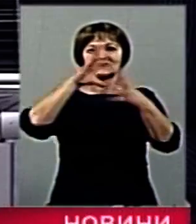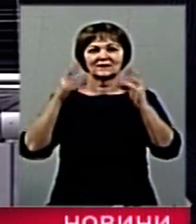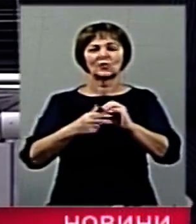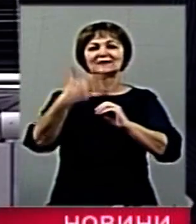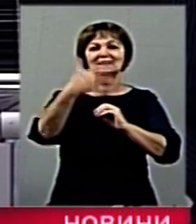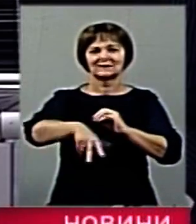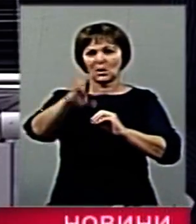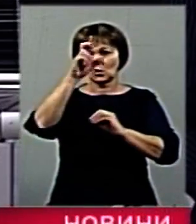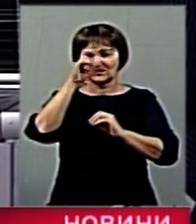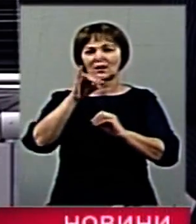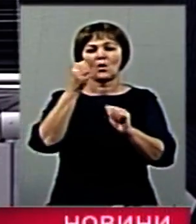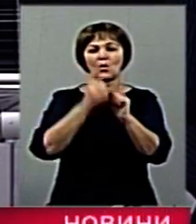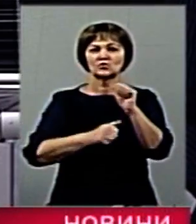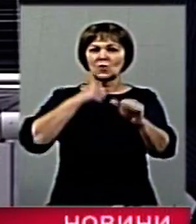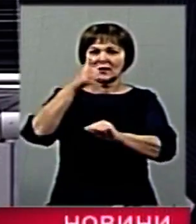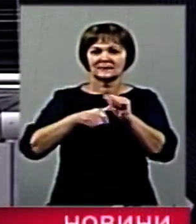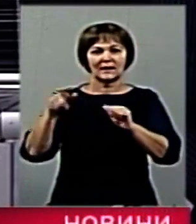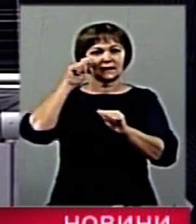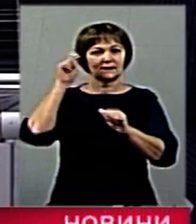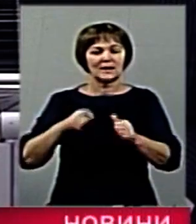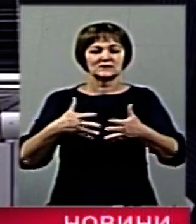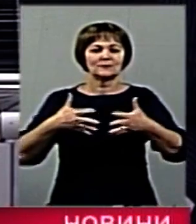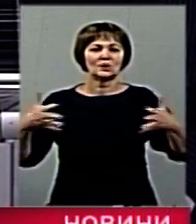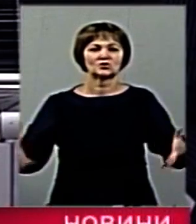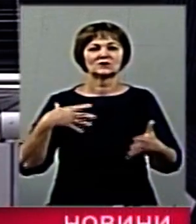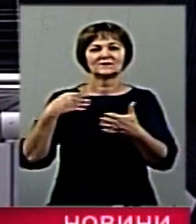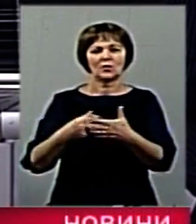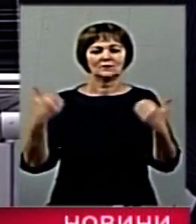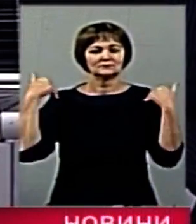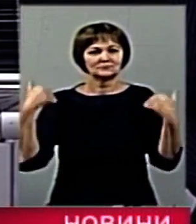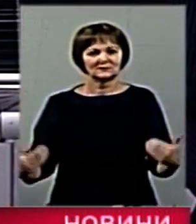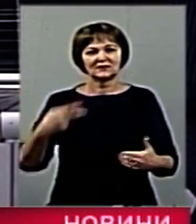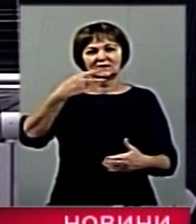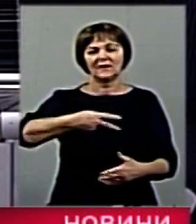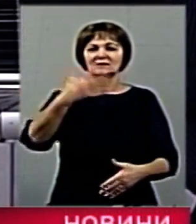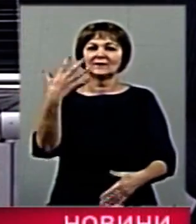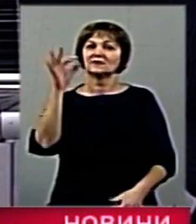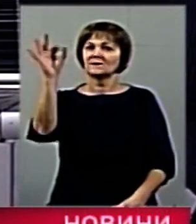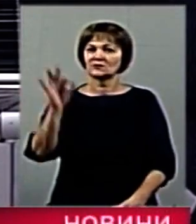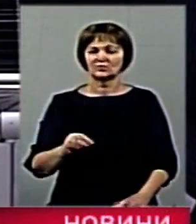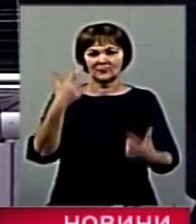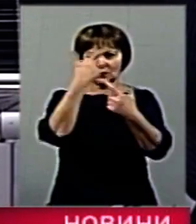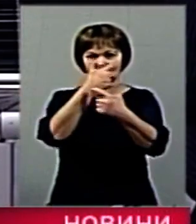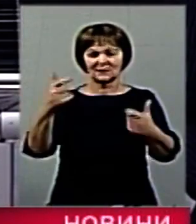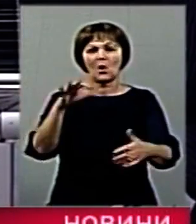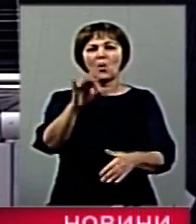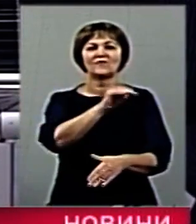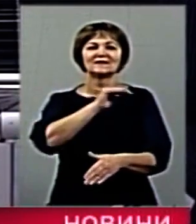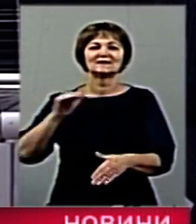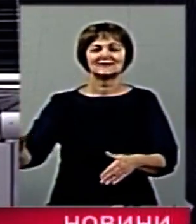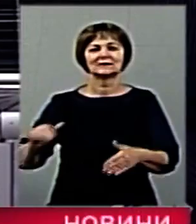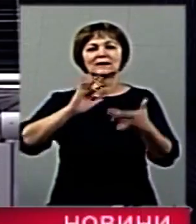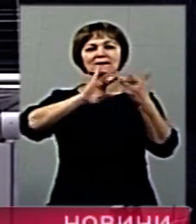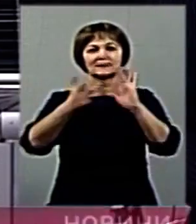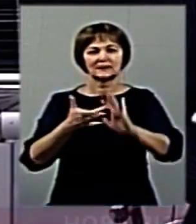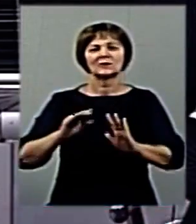країн та регіонів. Щорічно «Жонтангбас» збільшує свої потужності на 25%, повідомляють на офіційному сайті Житомирської міської